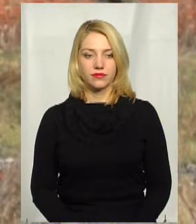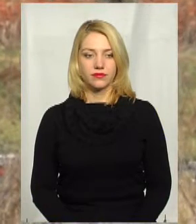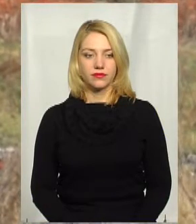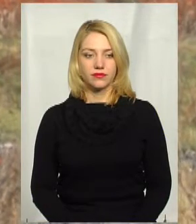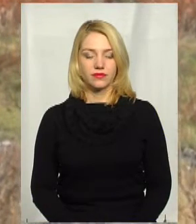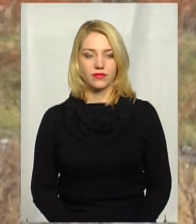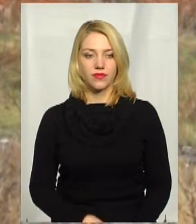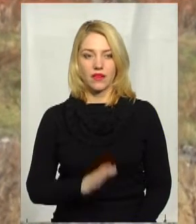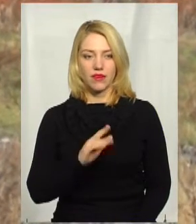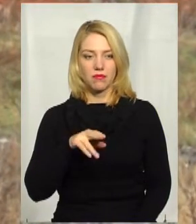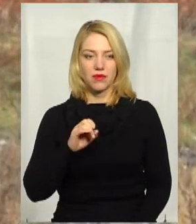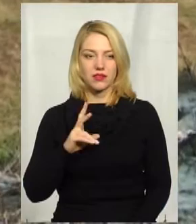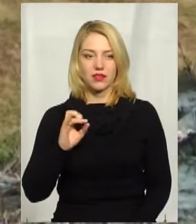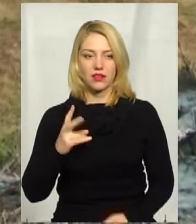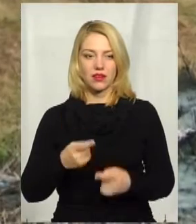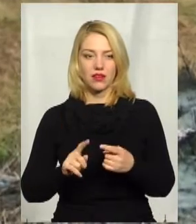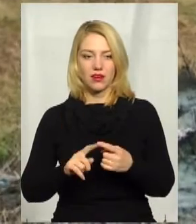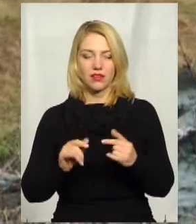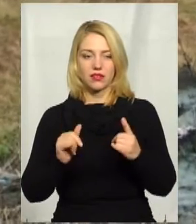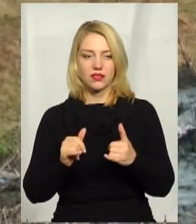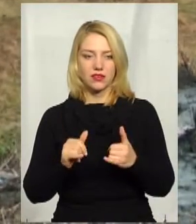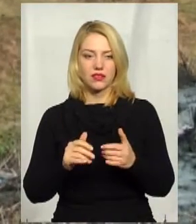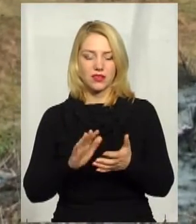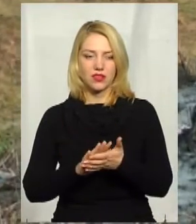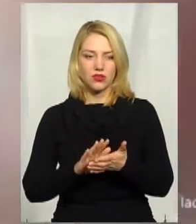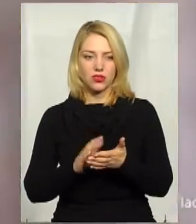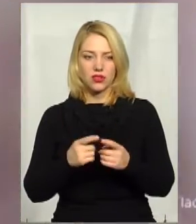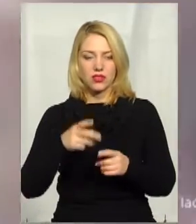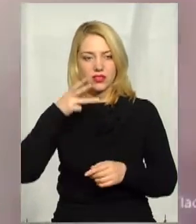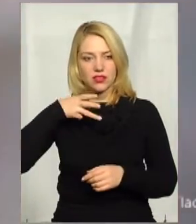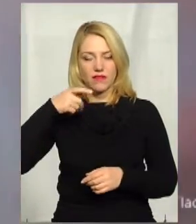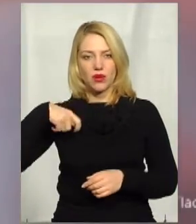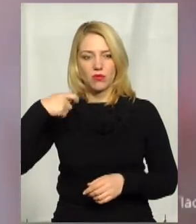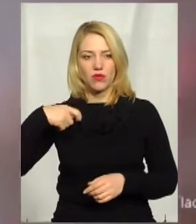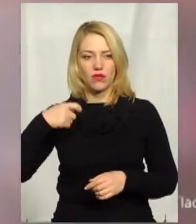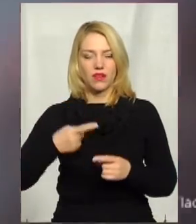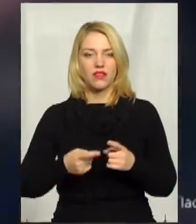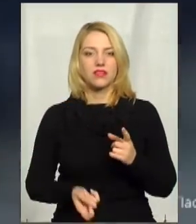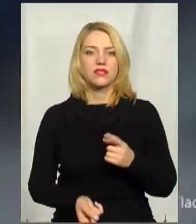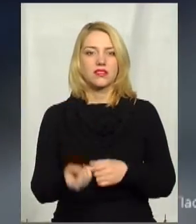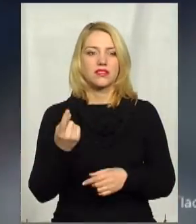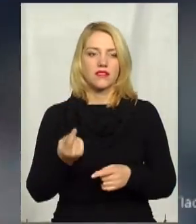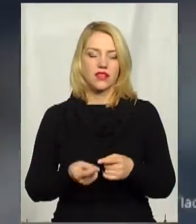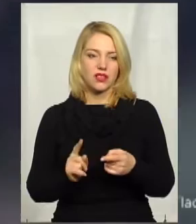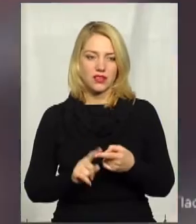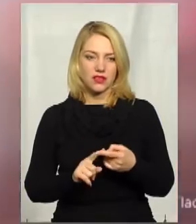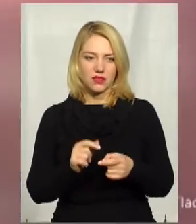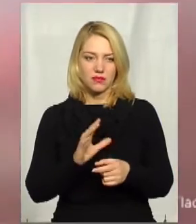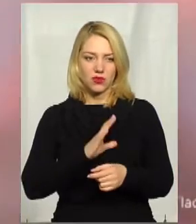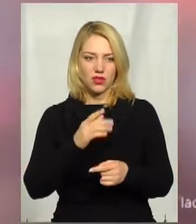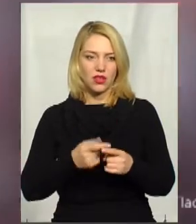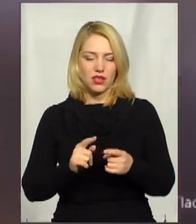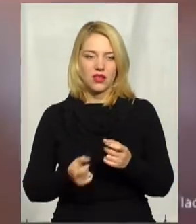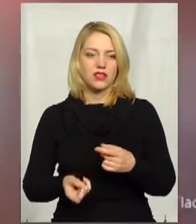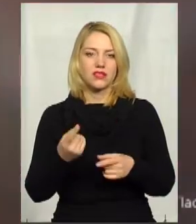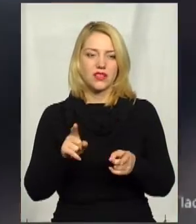Валентина Пастернак зливання нечистот у центрі села зафільмувала. А це звідки то його, це ви що, смішні? А це